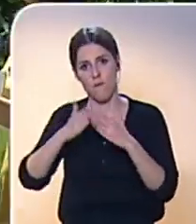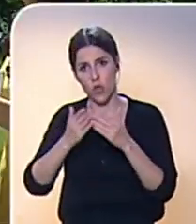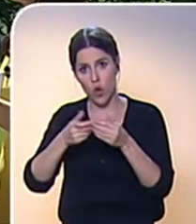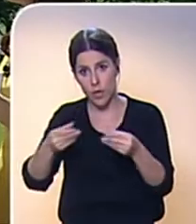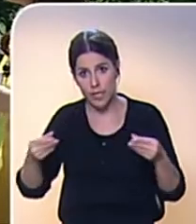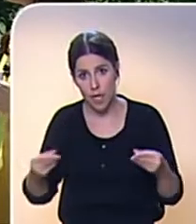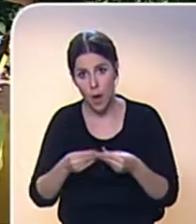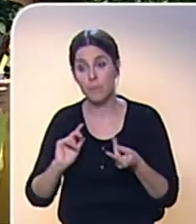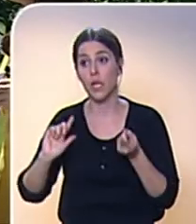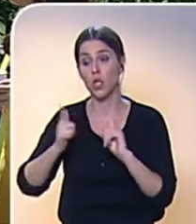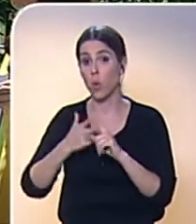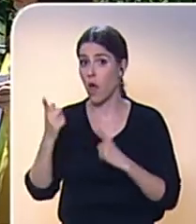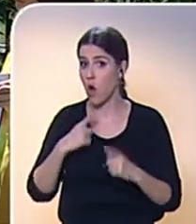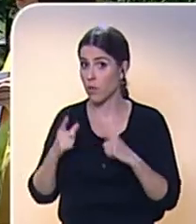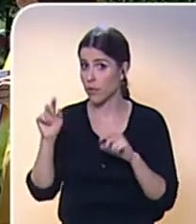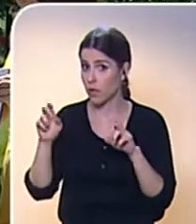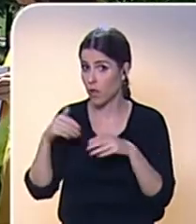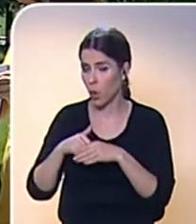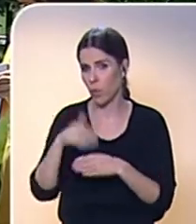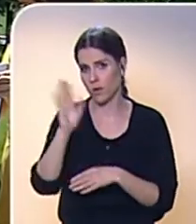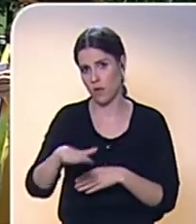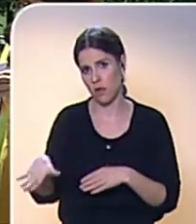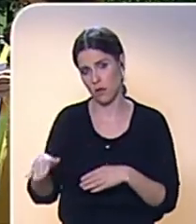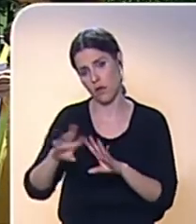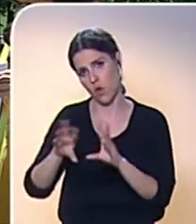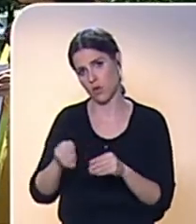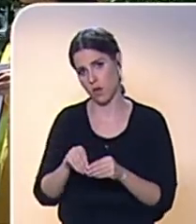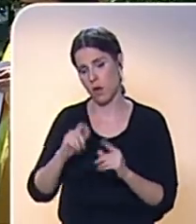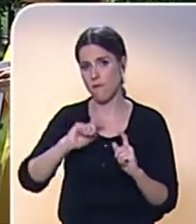nejoblíbenějším tématem fotoknih jsou děti a rodina.